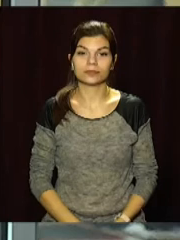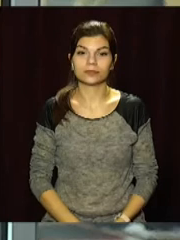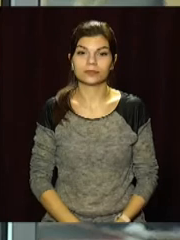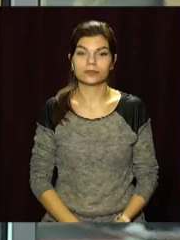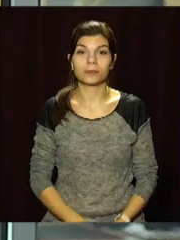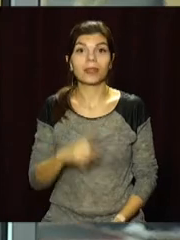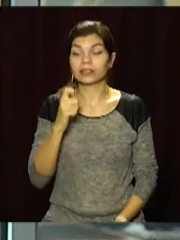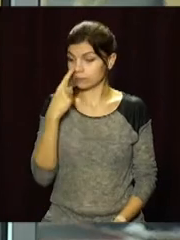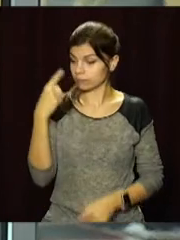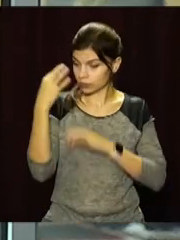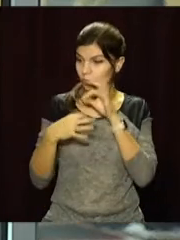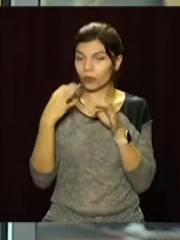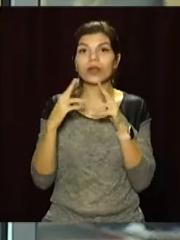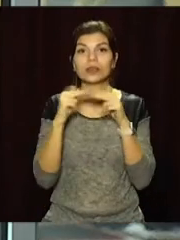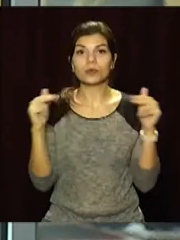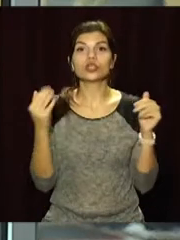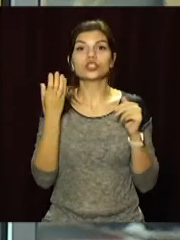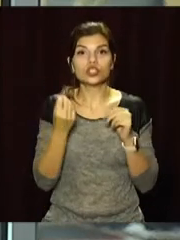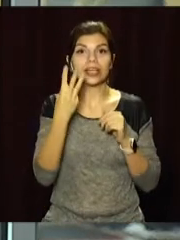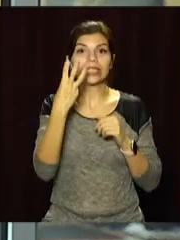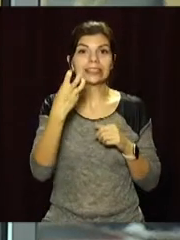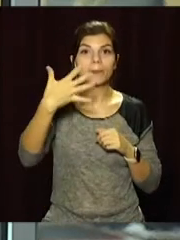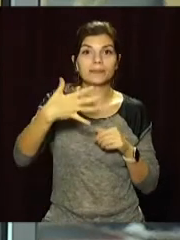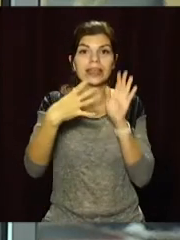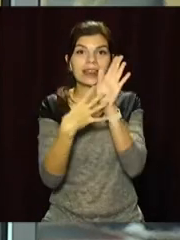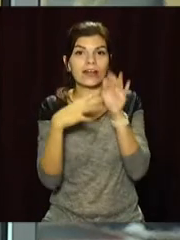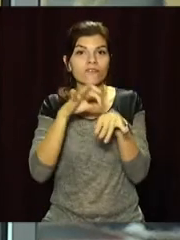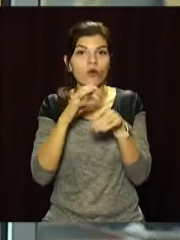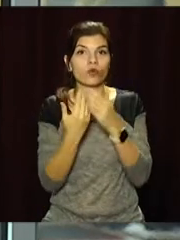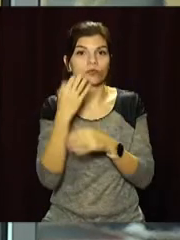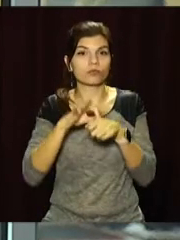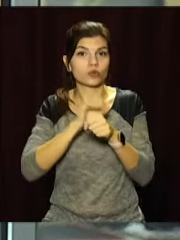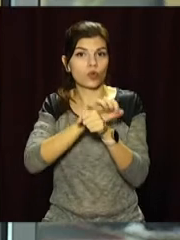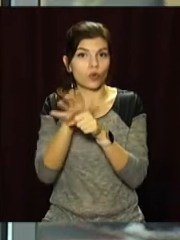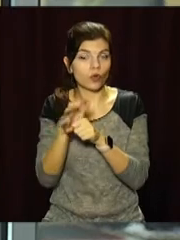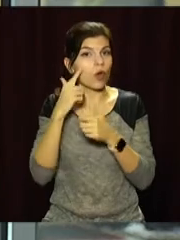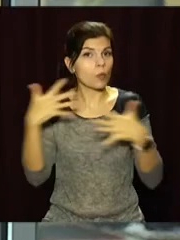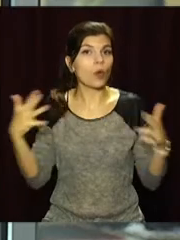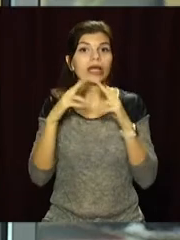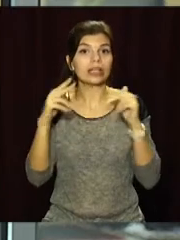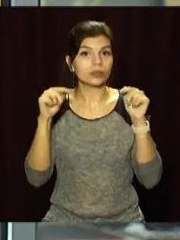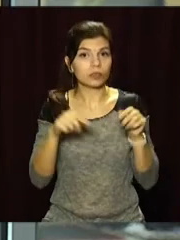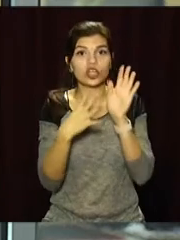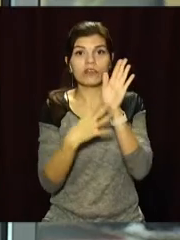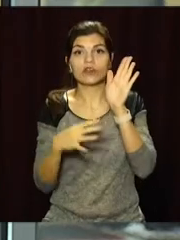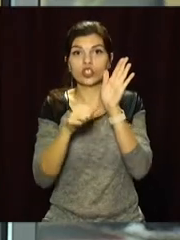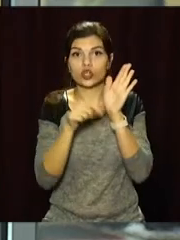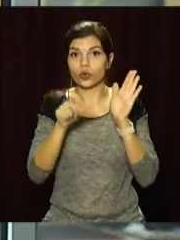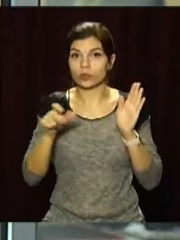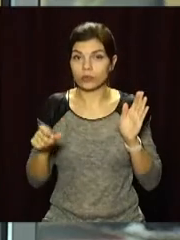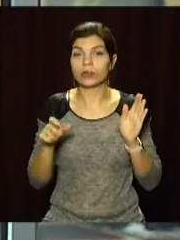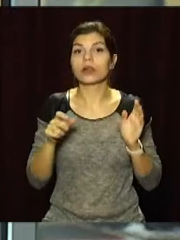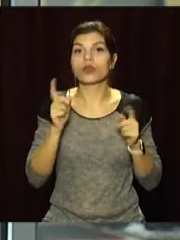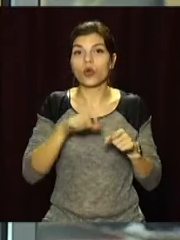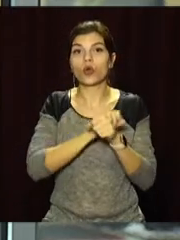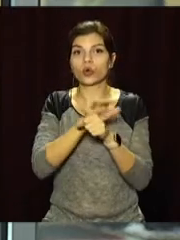За добу на Дніпропетровщині ще 359 хворих на ковід. Найбільше у Дніпрі – 96 людей. Крім